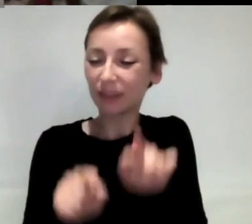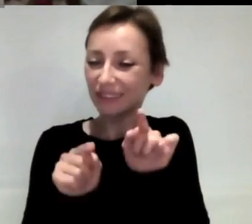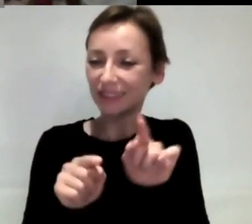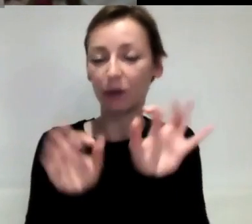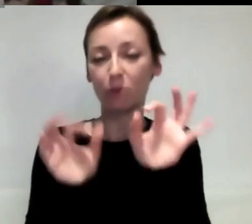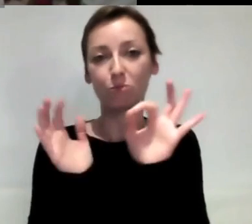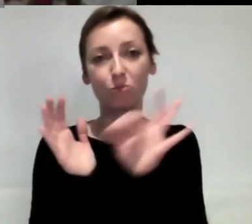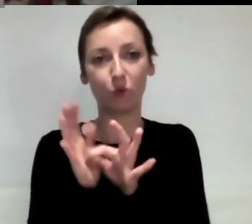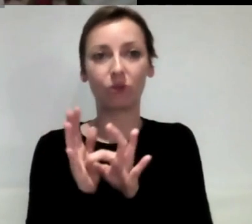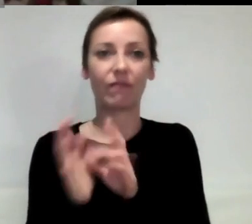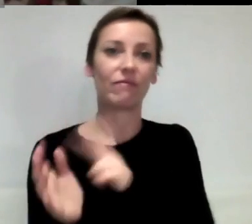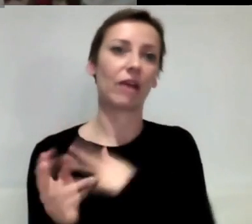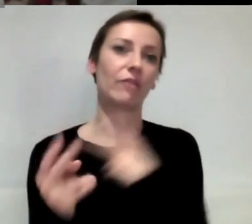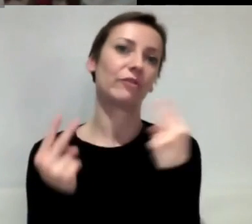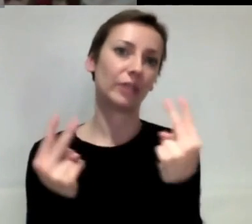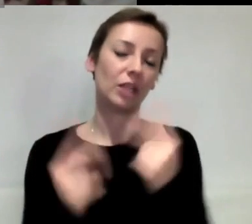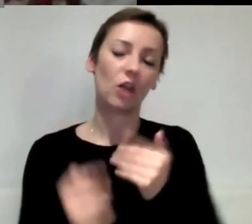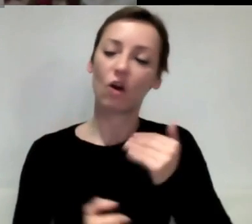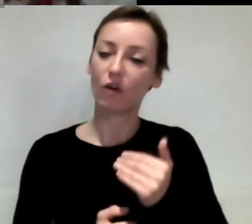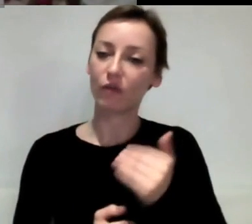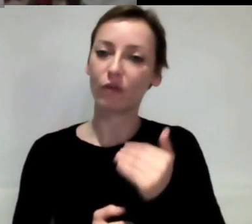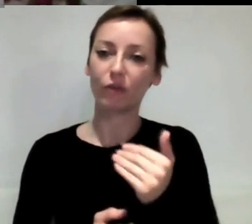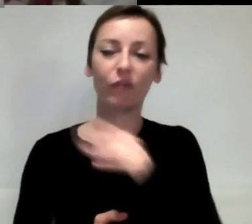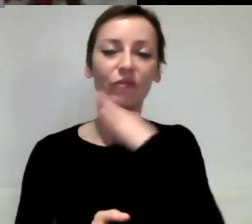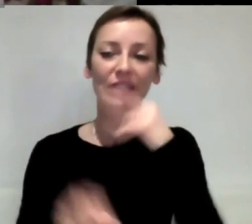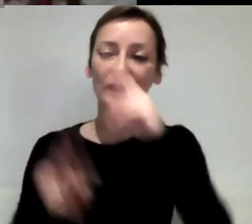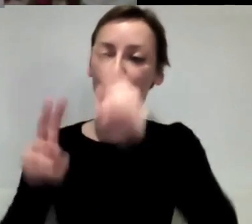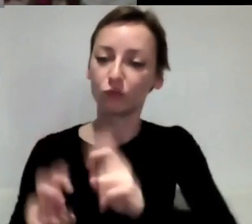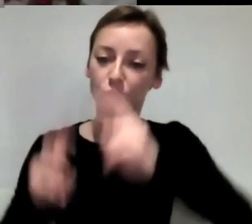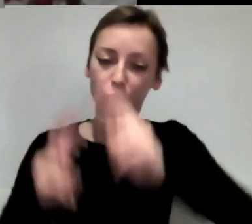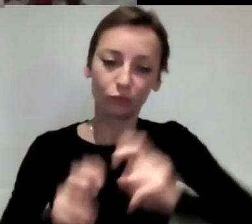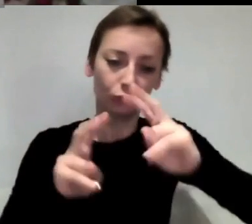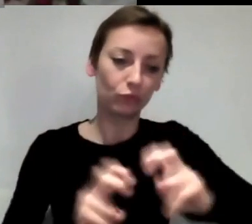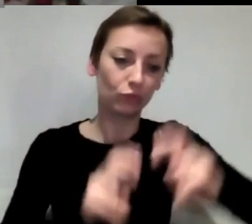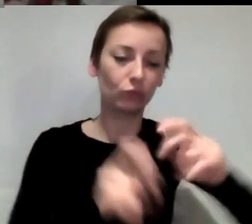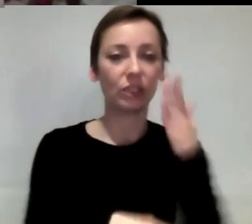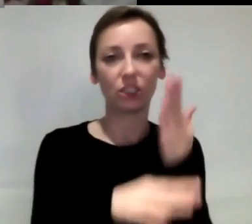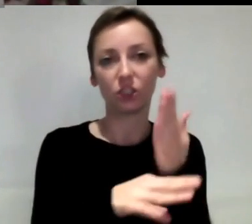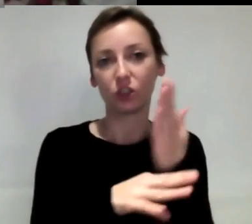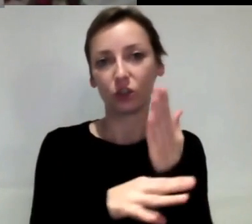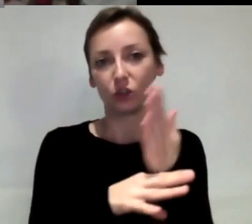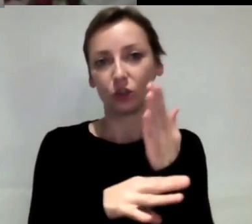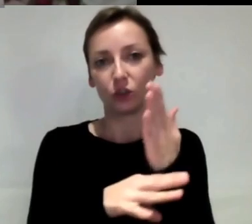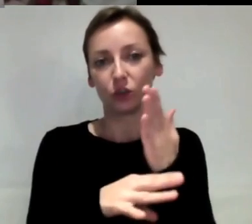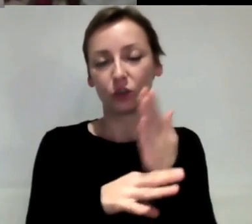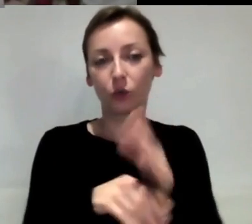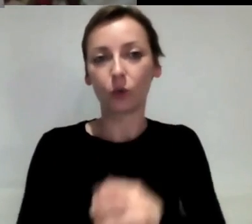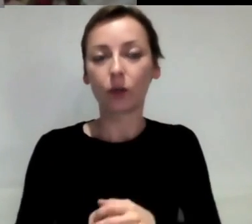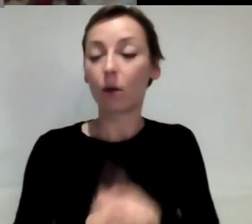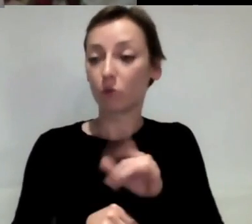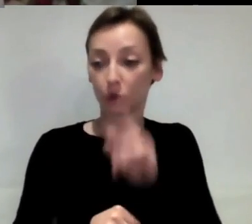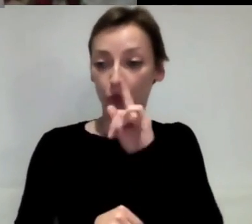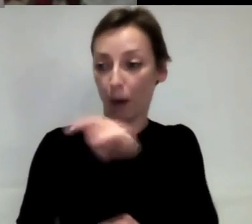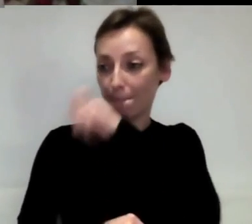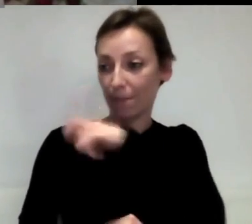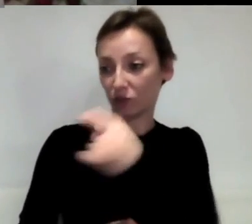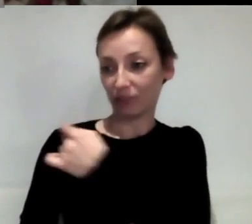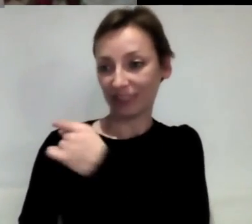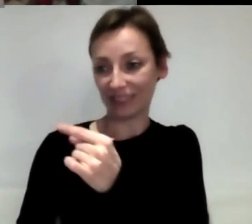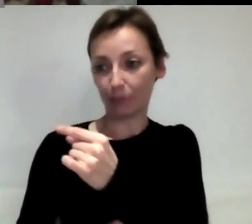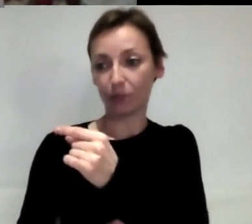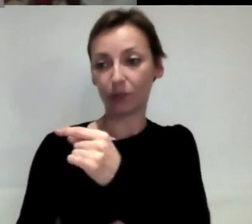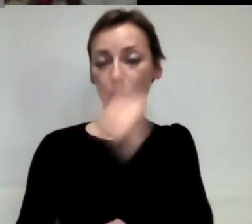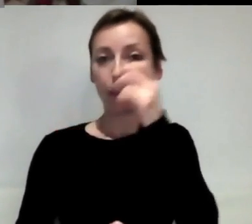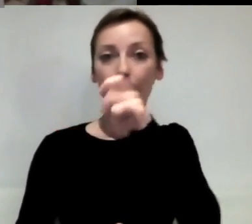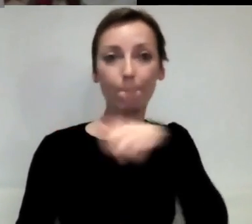häufigsten schon in wissenschaftlichen Studien untersucht wurden. Und es ist tatsächlich so, dass nicht nur die Leute, die teilnehmen, ihr